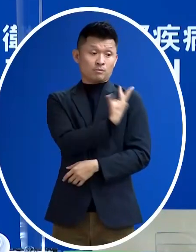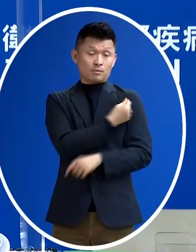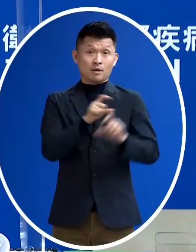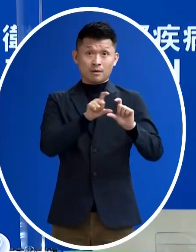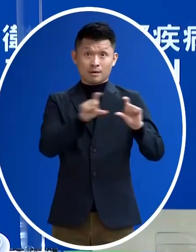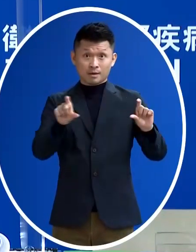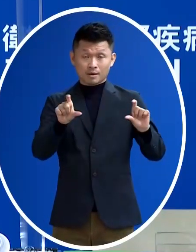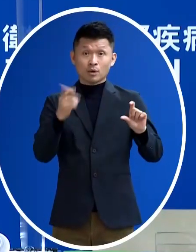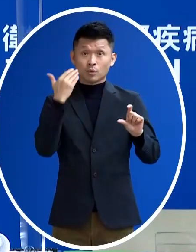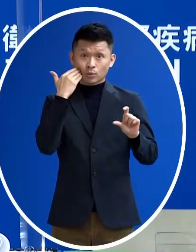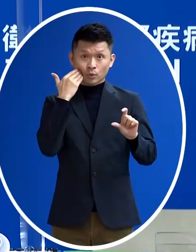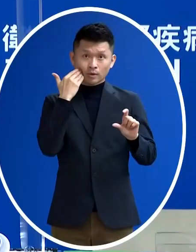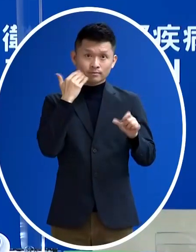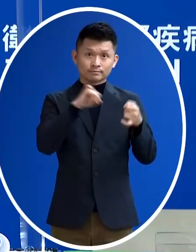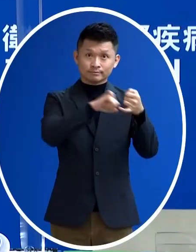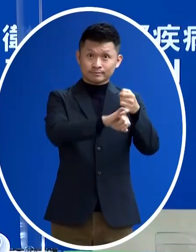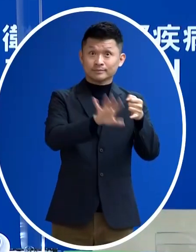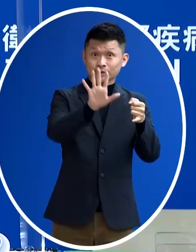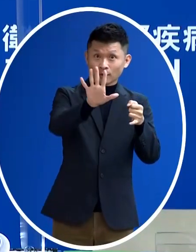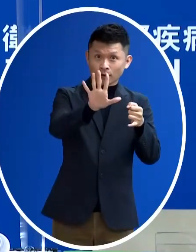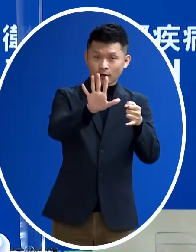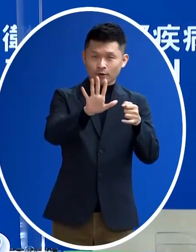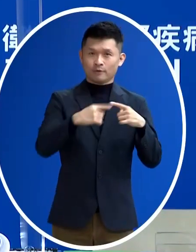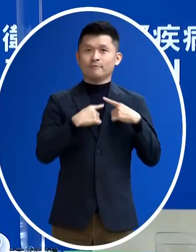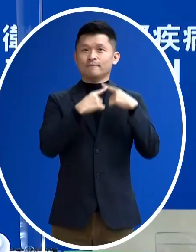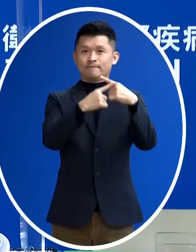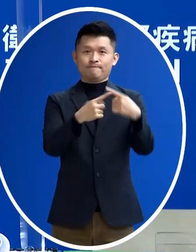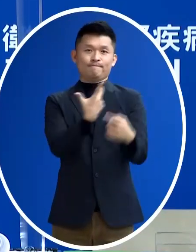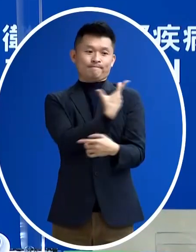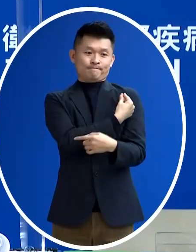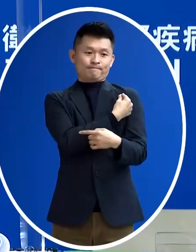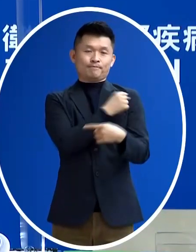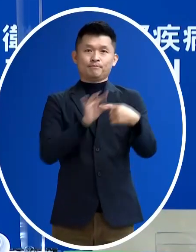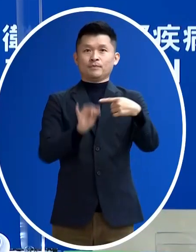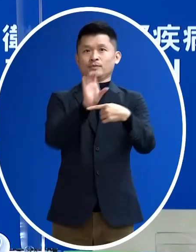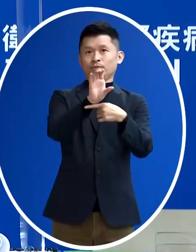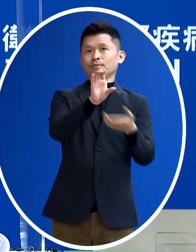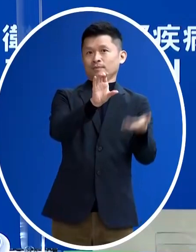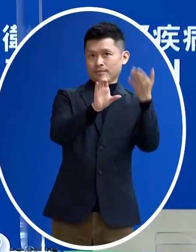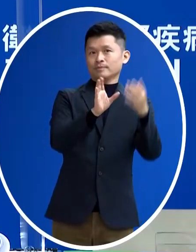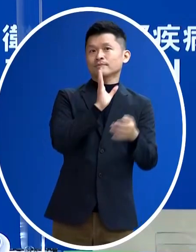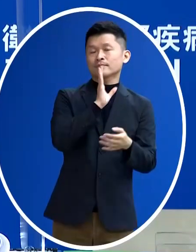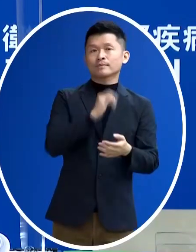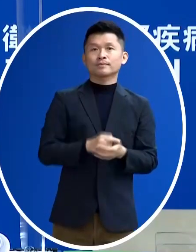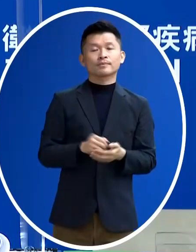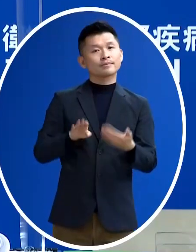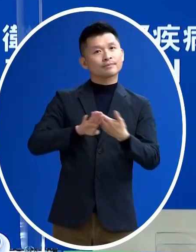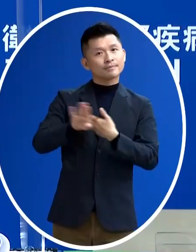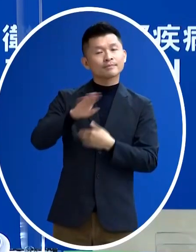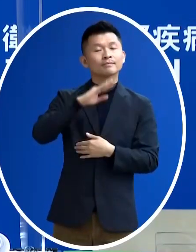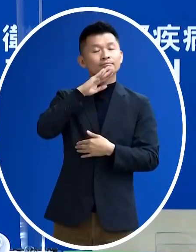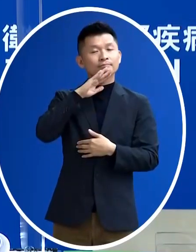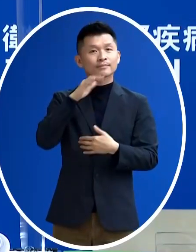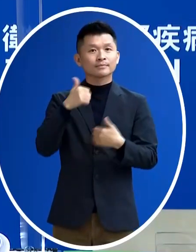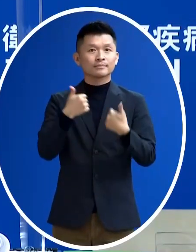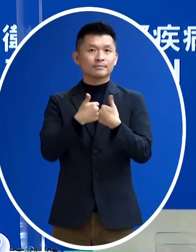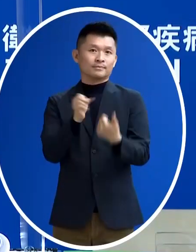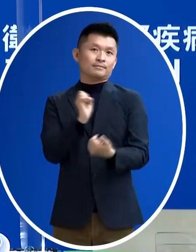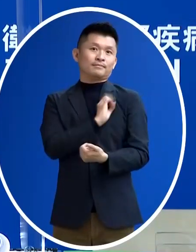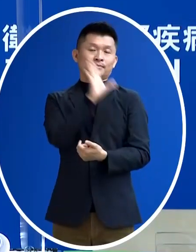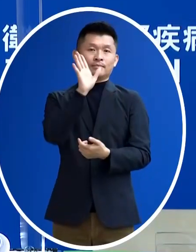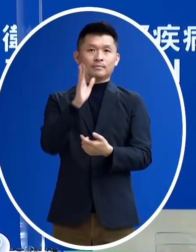只要 其實只要預約之後那大概都有9成以上的一個施打率 那其他的部分我會後 我再請